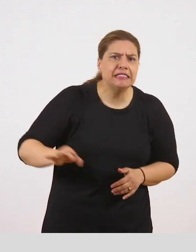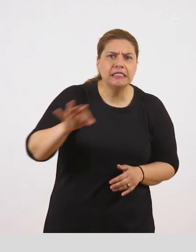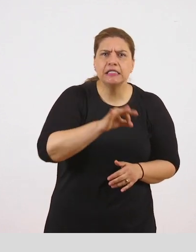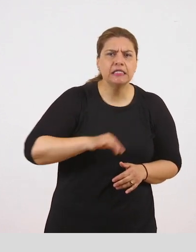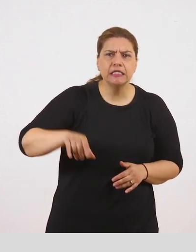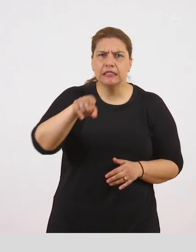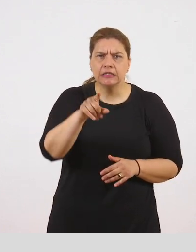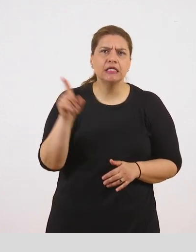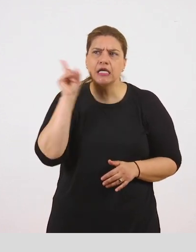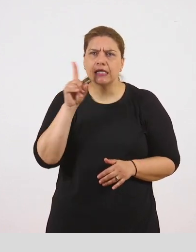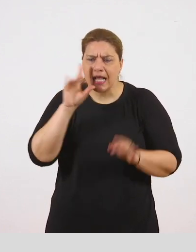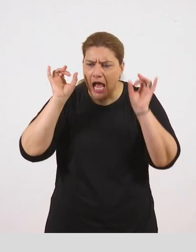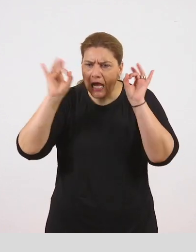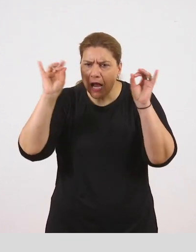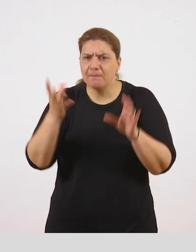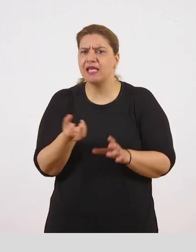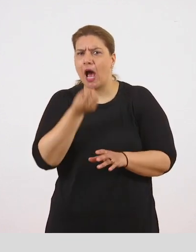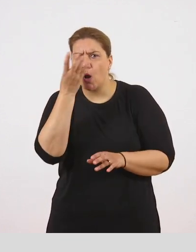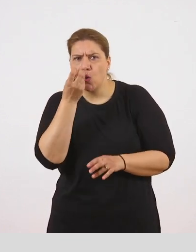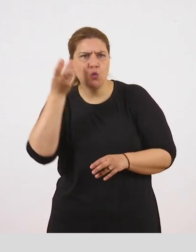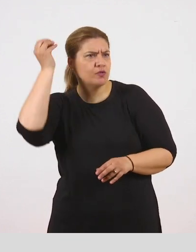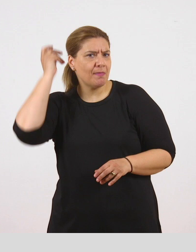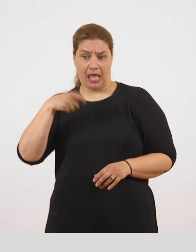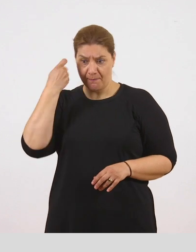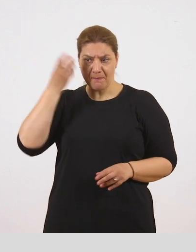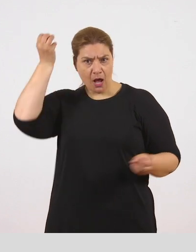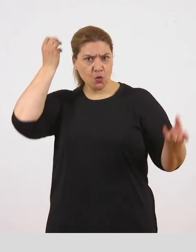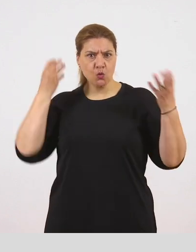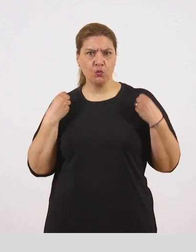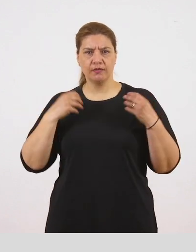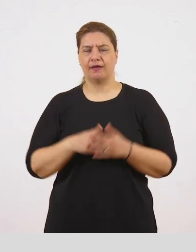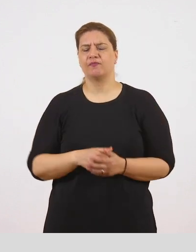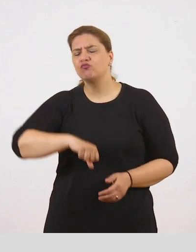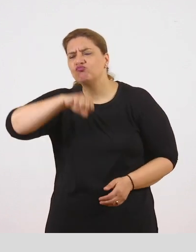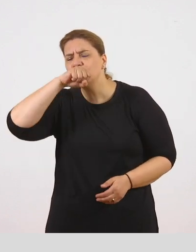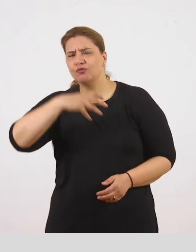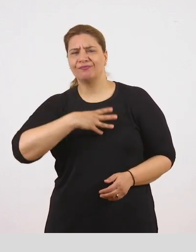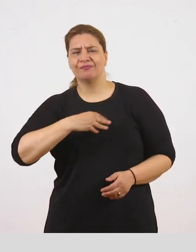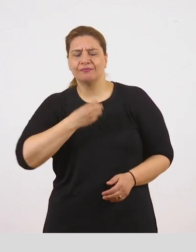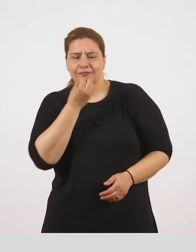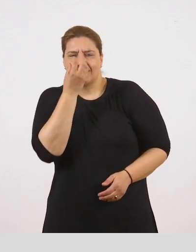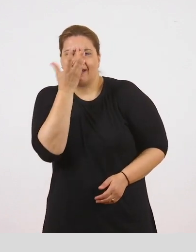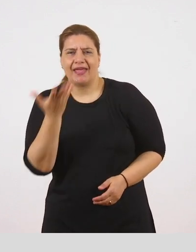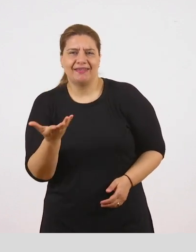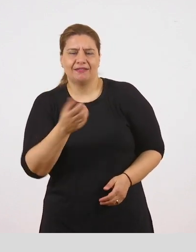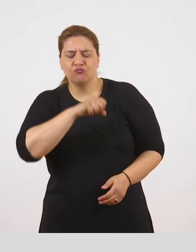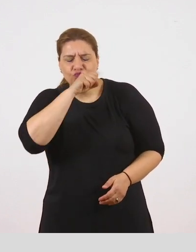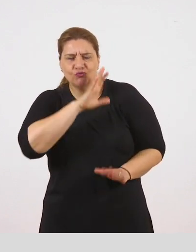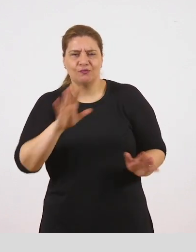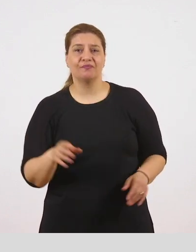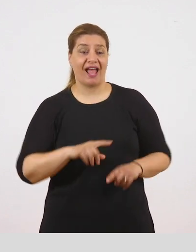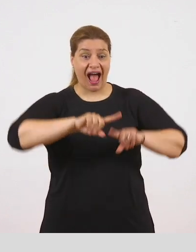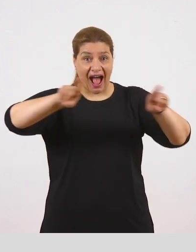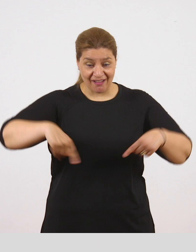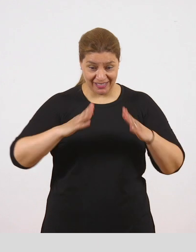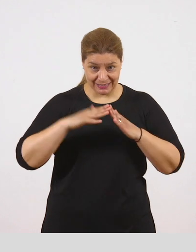καμιά γυναίκα στο νησί να φοράει λουλούδια στα μαλλιά. Λάτρευε τις γαρδένιες. Είχαμε τρεις γλάστρες στην αυλή. Της